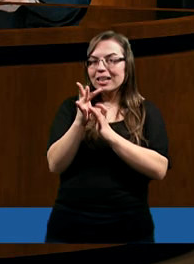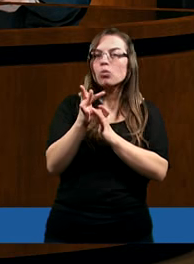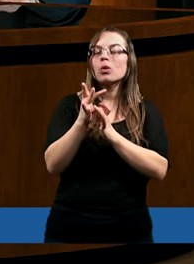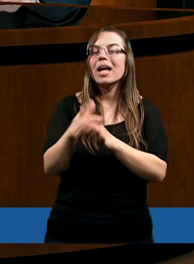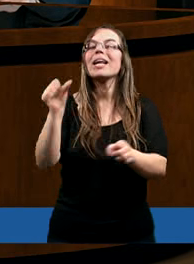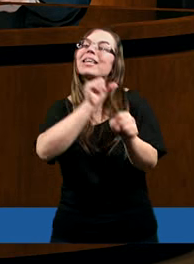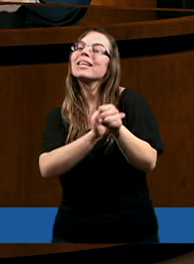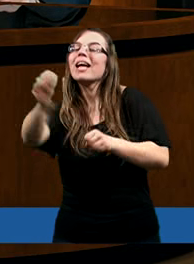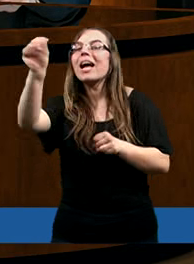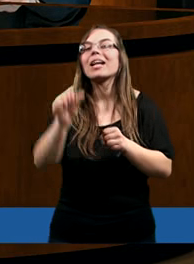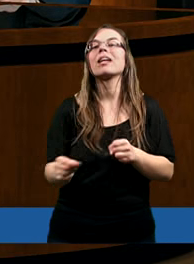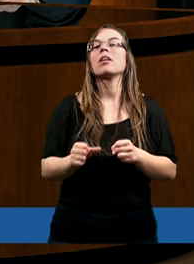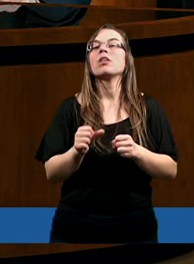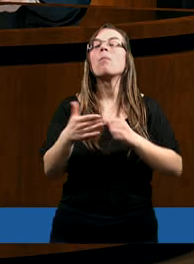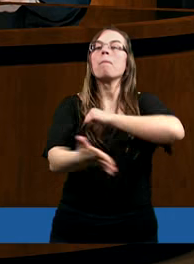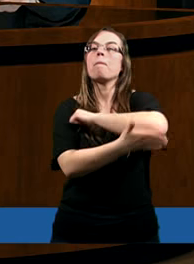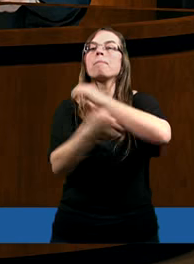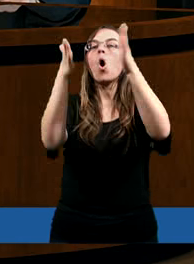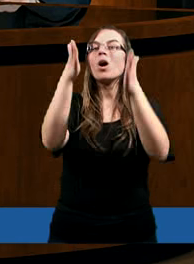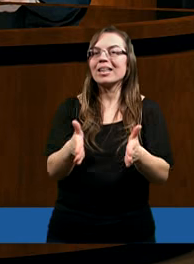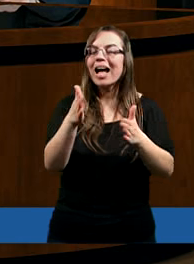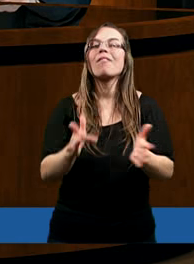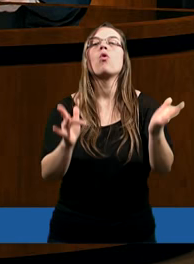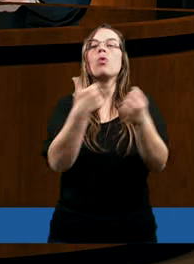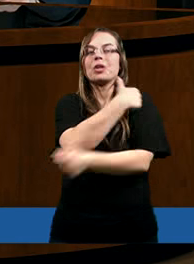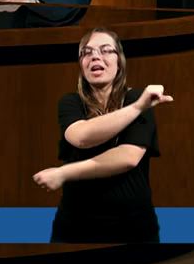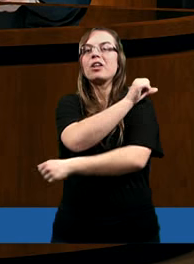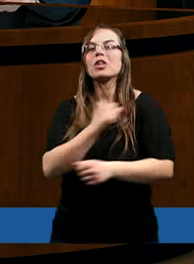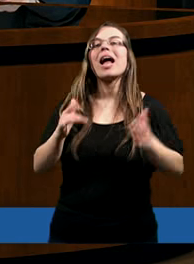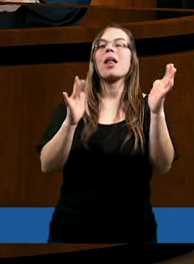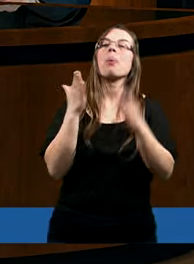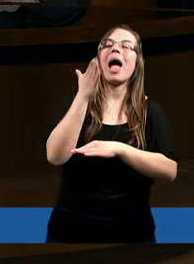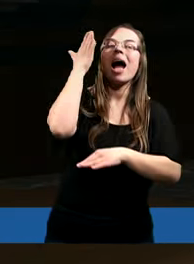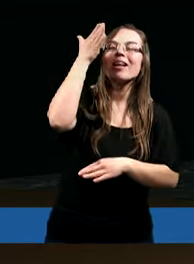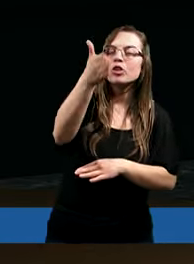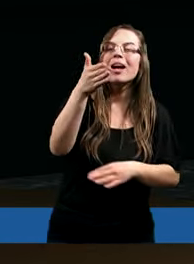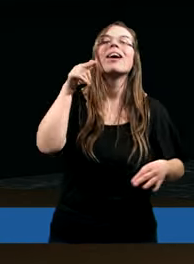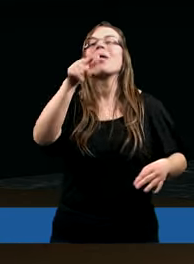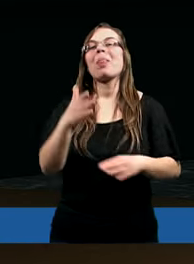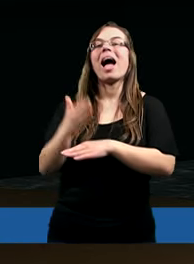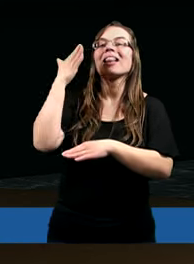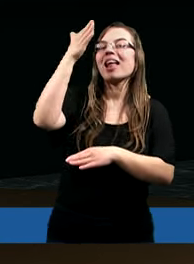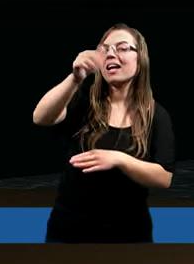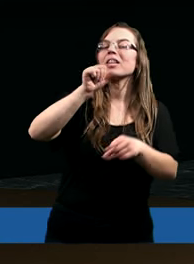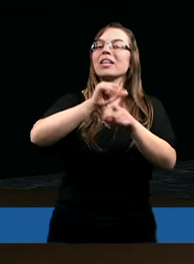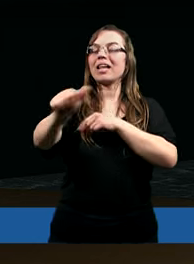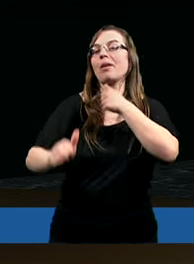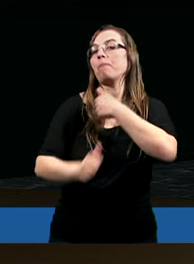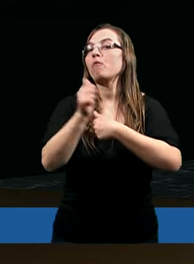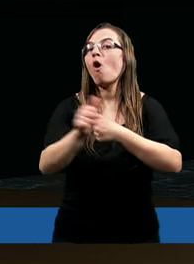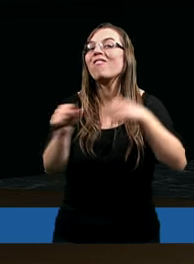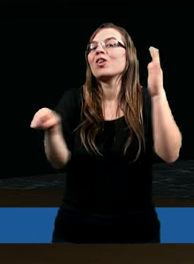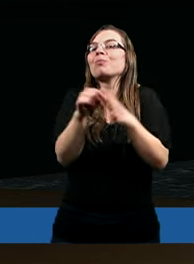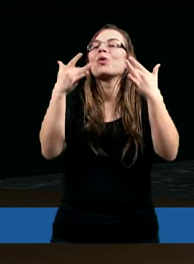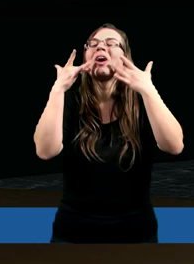jest podstawą chrześcijańskiej nadziei. Ta nadzieja jest powodem do